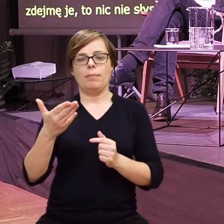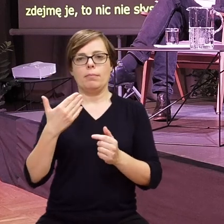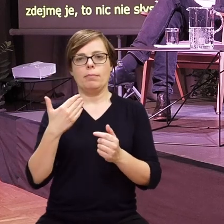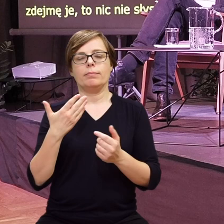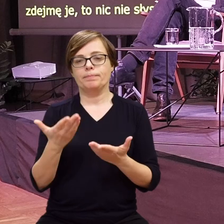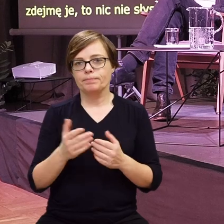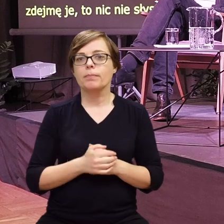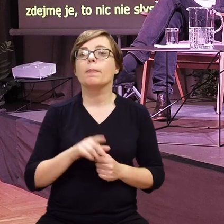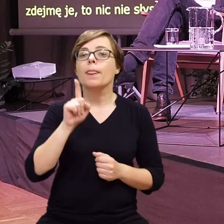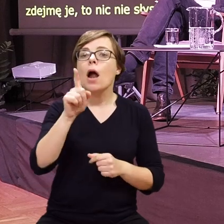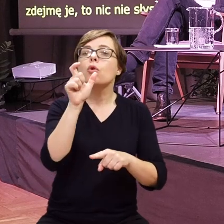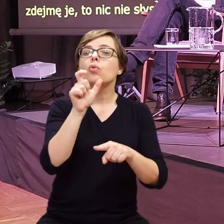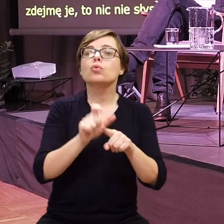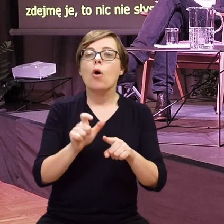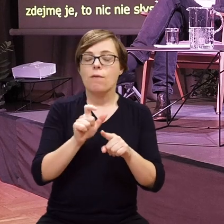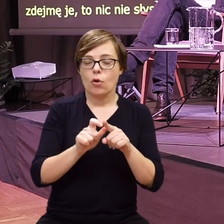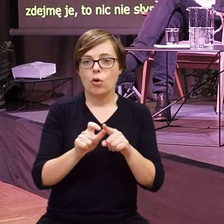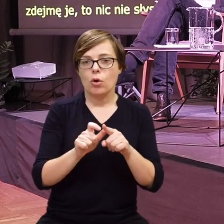słowo głusza